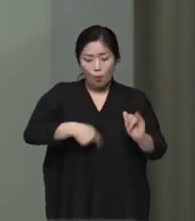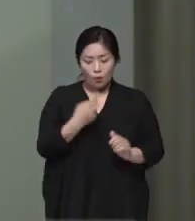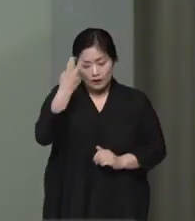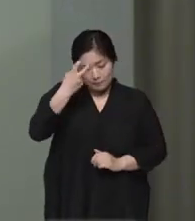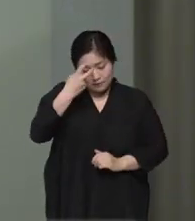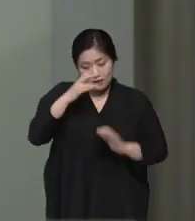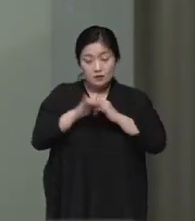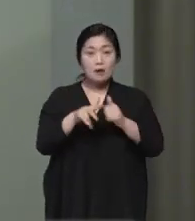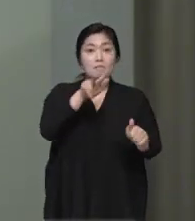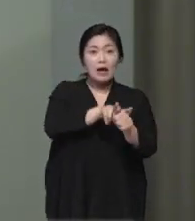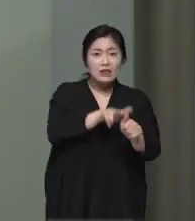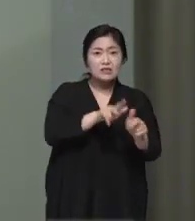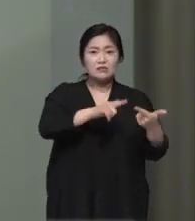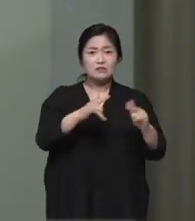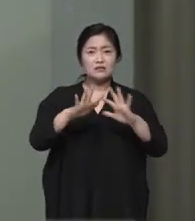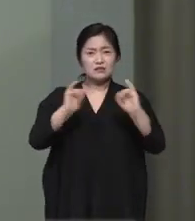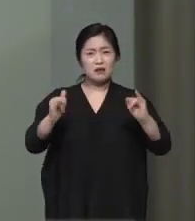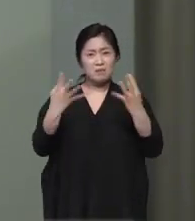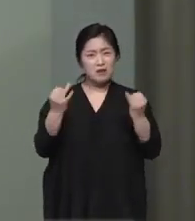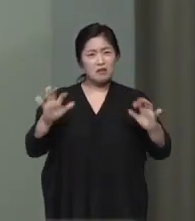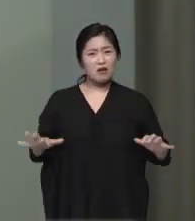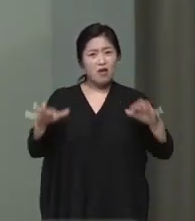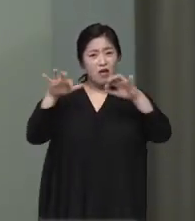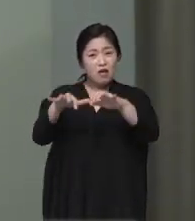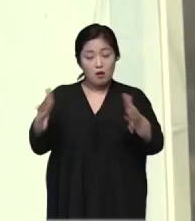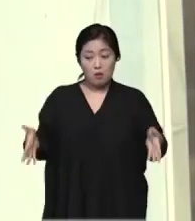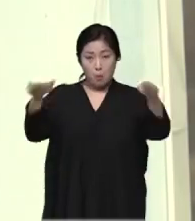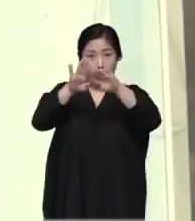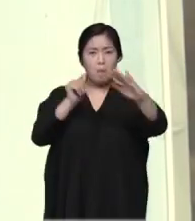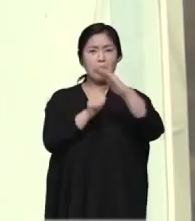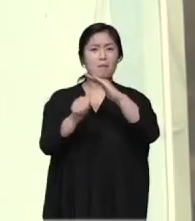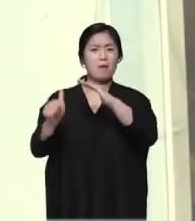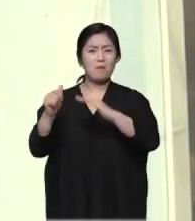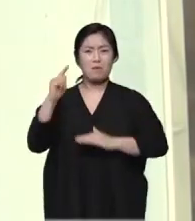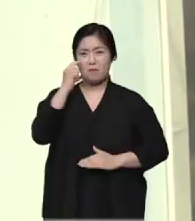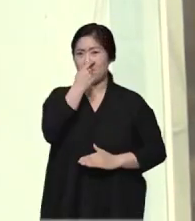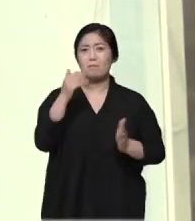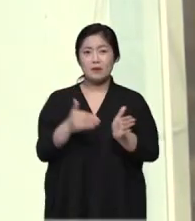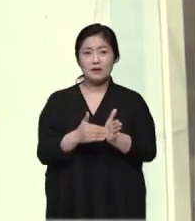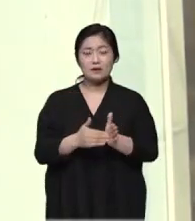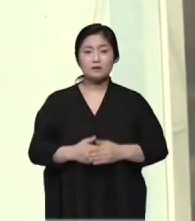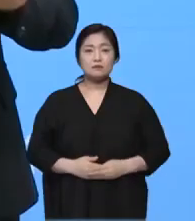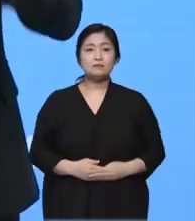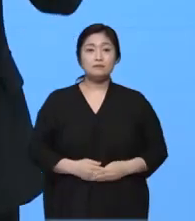감시 기간의 마트와 같은 일부 다중이용시설을 방문한 것으로 파악됩니다.